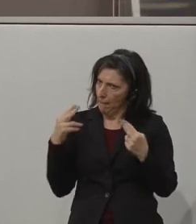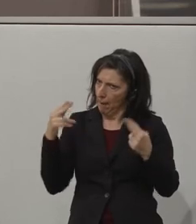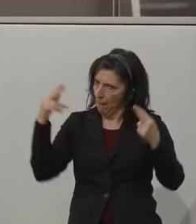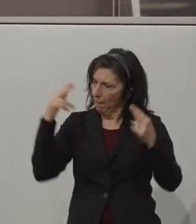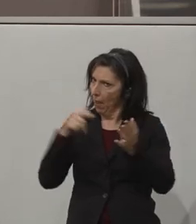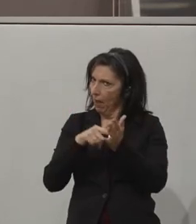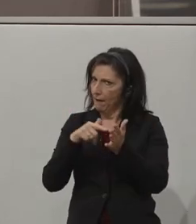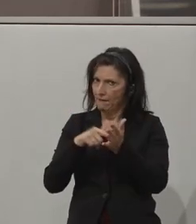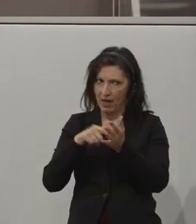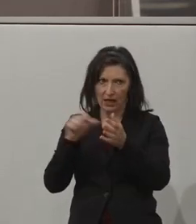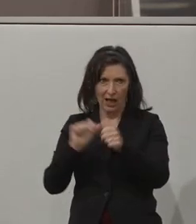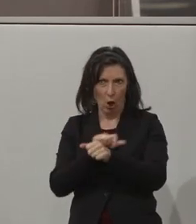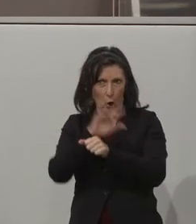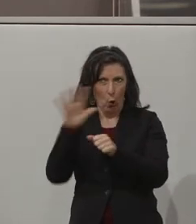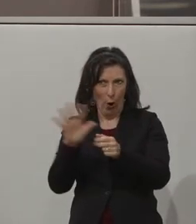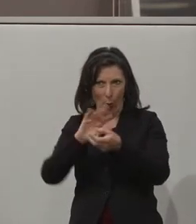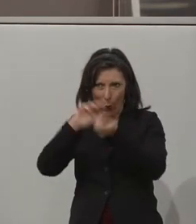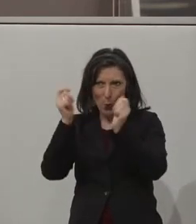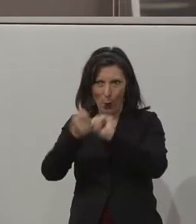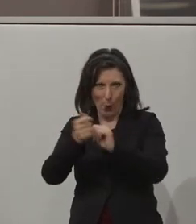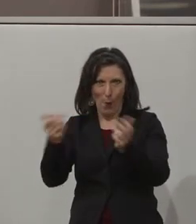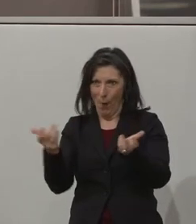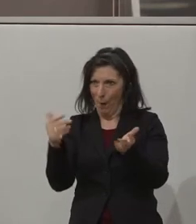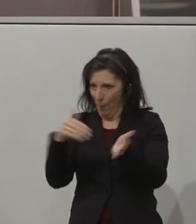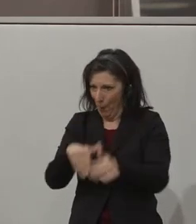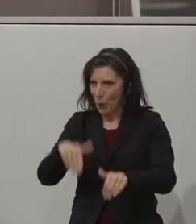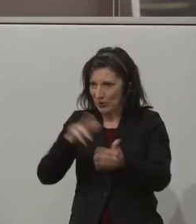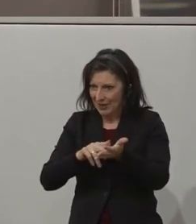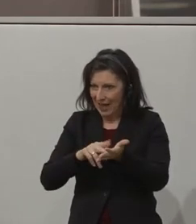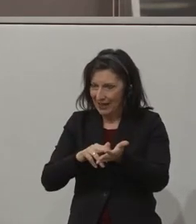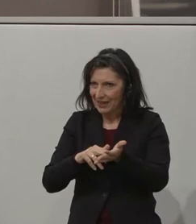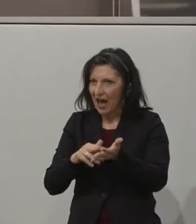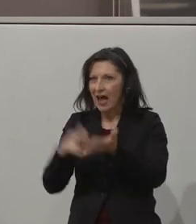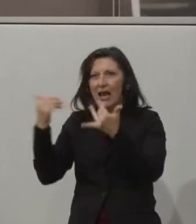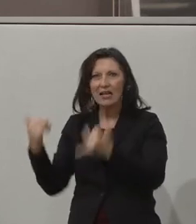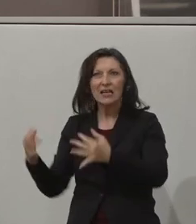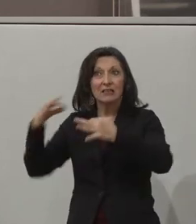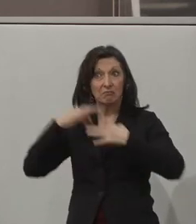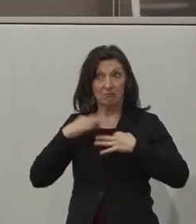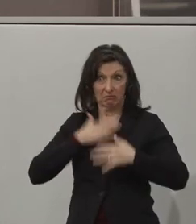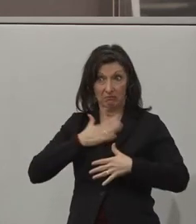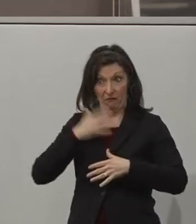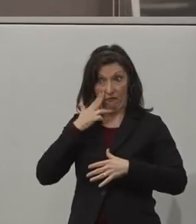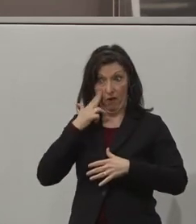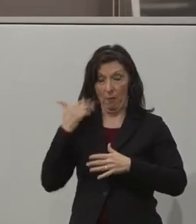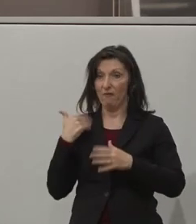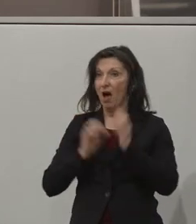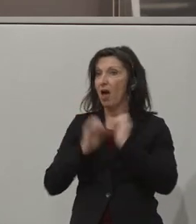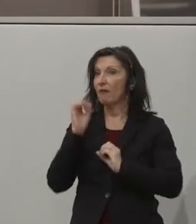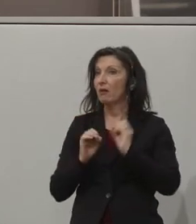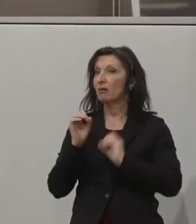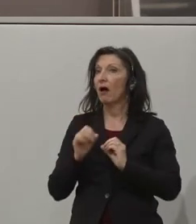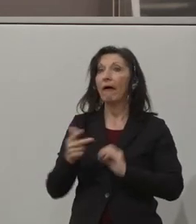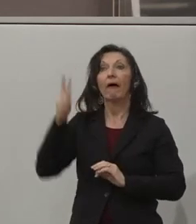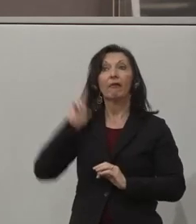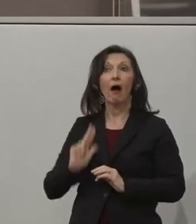die Corona-Digitalisierungsmaßnahmen, dass man die auch im Kontext unseres Unternehmens evaluiert. Weil wir haben das vor drei Jahren